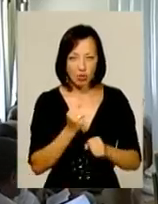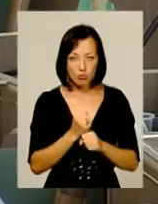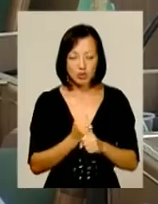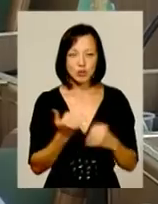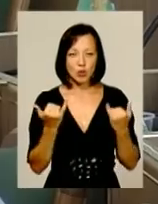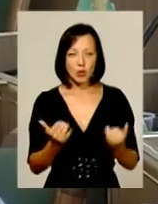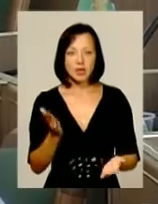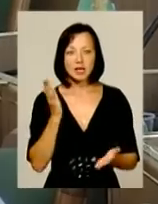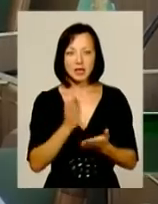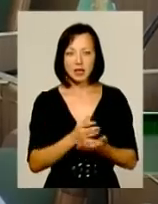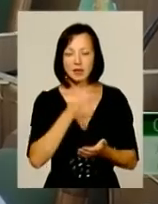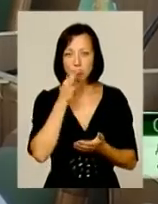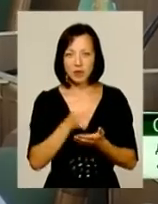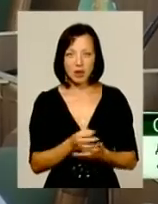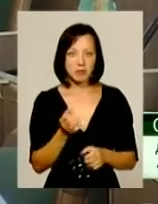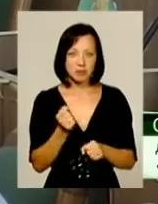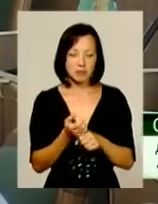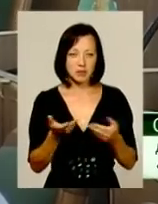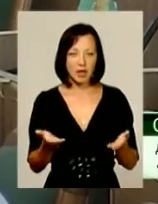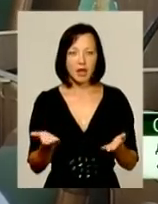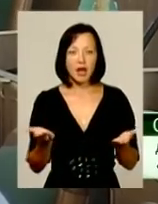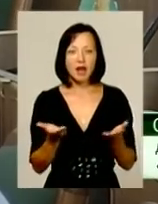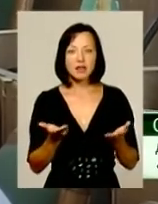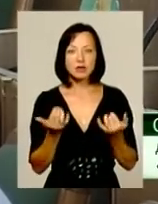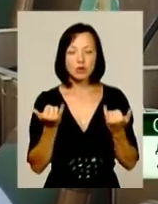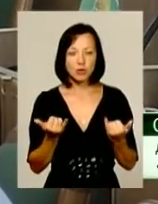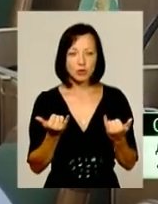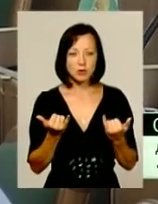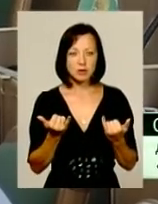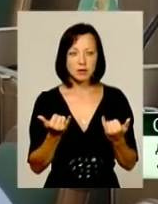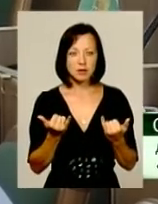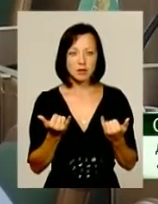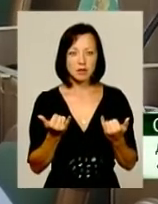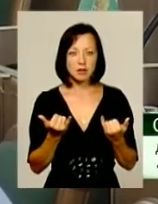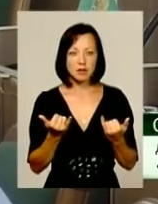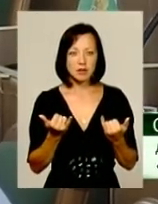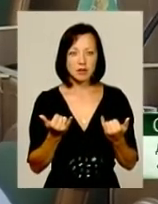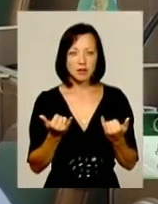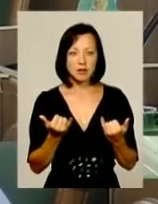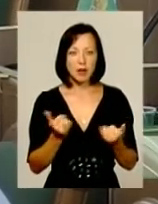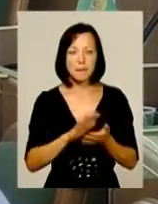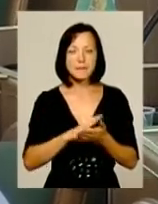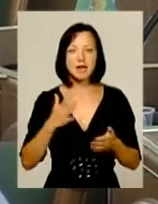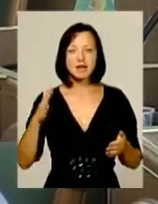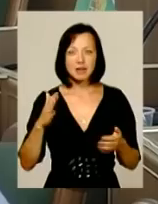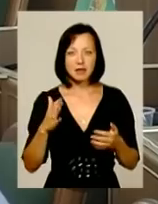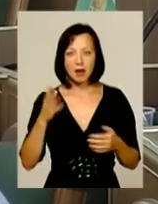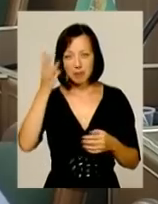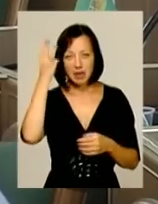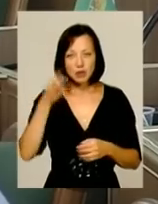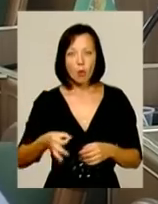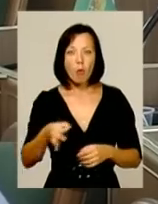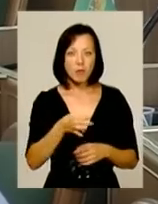там є відповідальність підпрацюючих, які сьогодні дивляться від вплату. Це є дійсно педлина сьогодні в Гмельницької